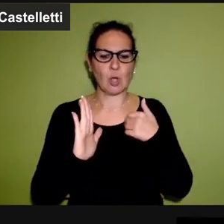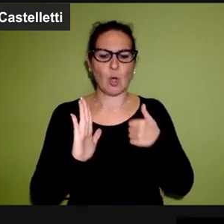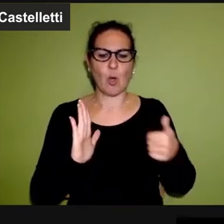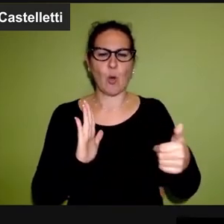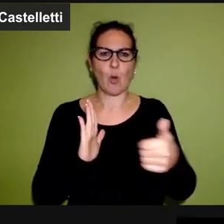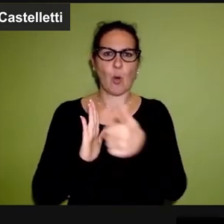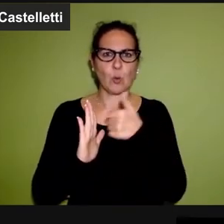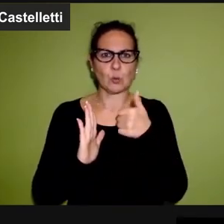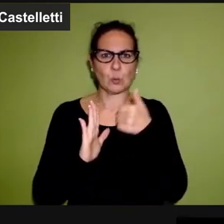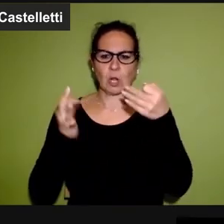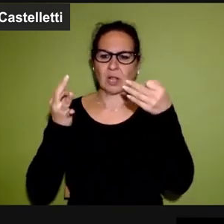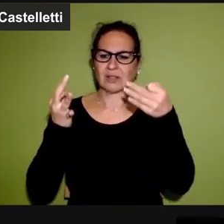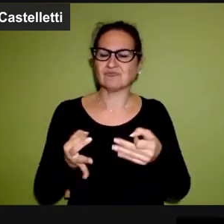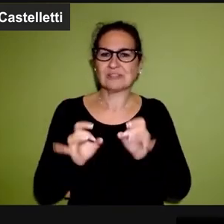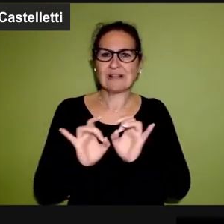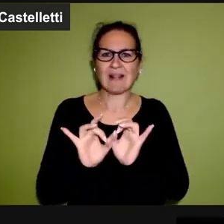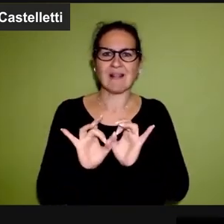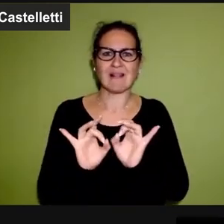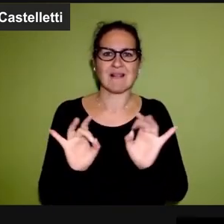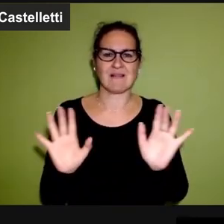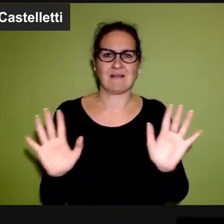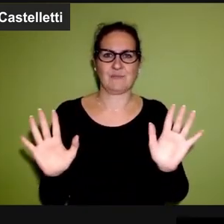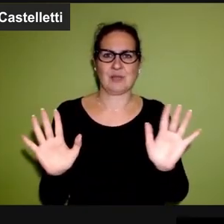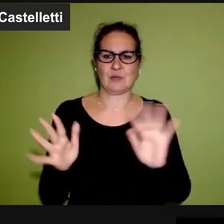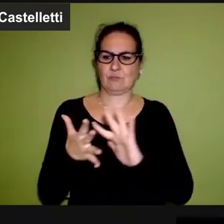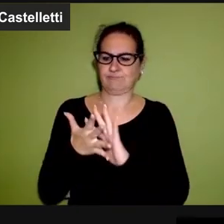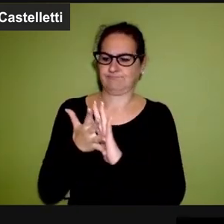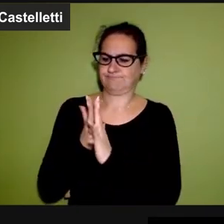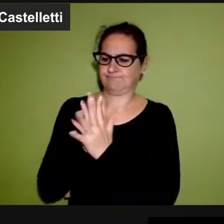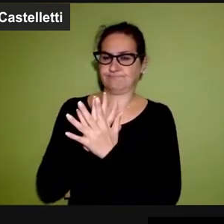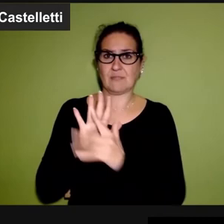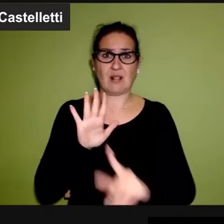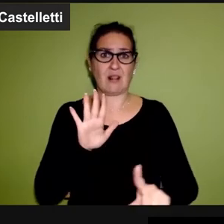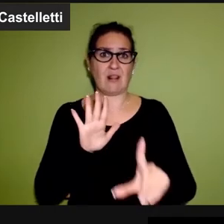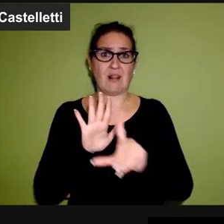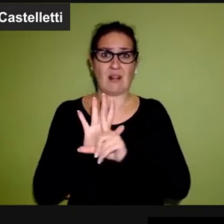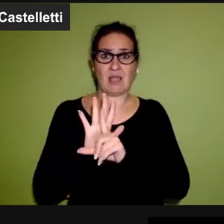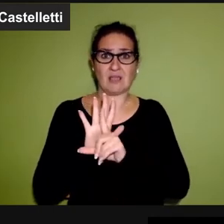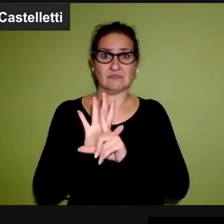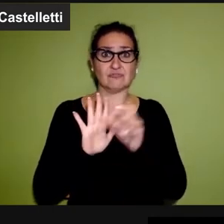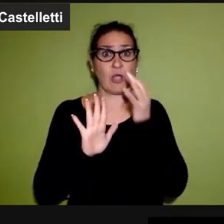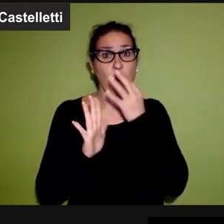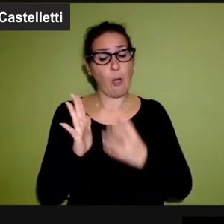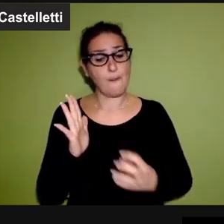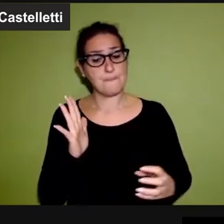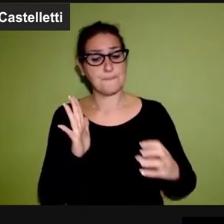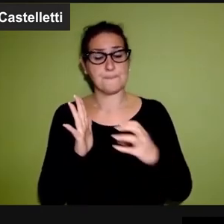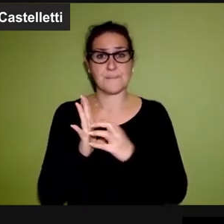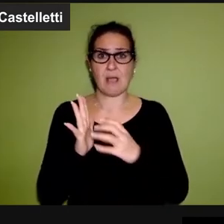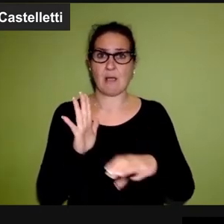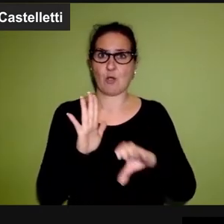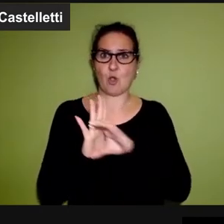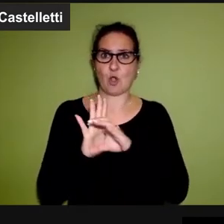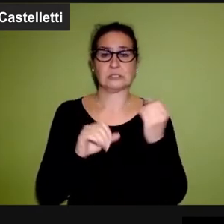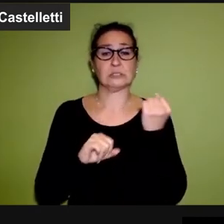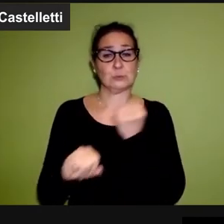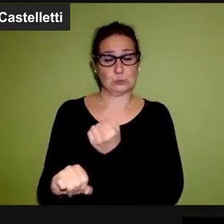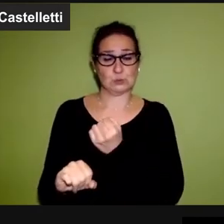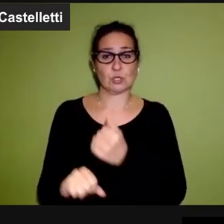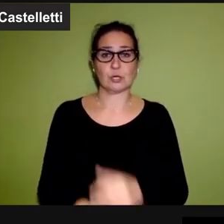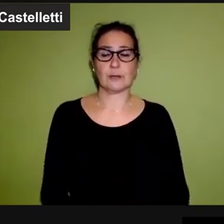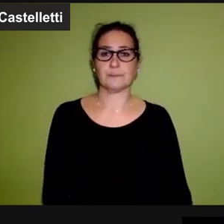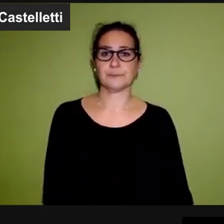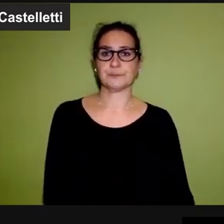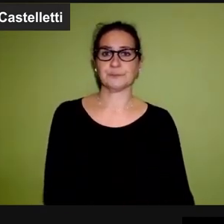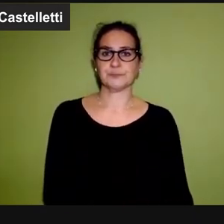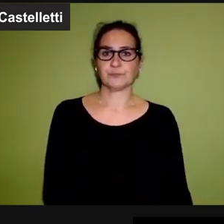decide ciascuno liberamente trasformarlo in legge, anzi addirittura in articolo della Costituzione.